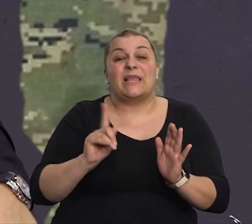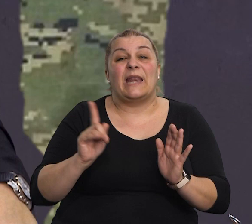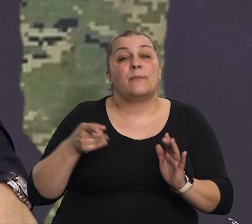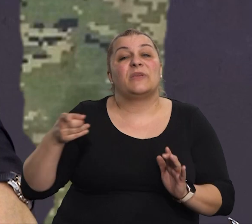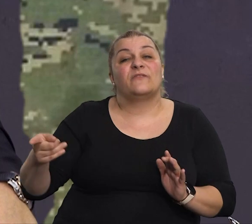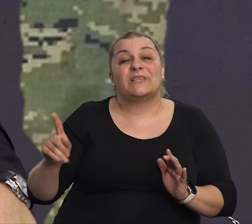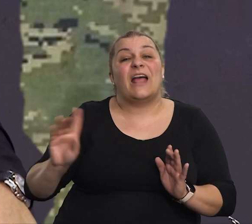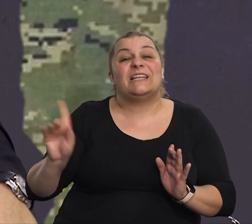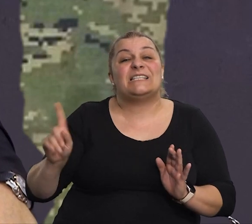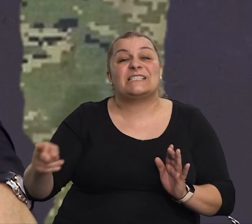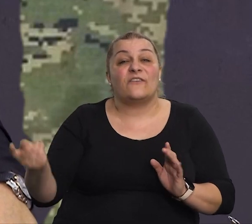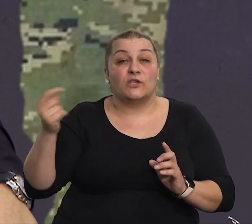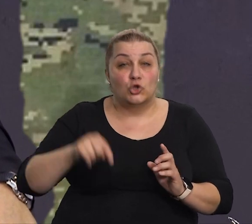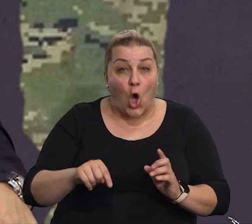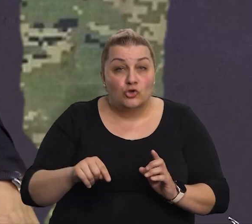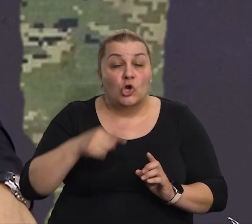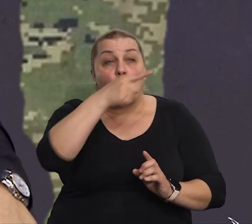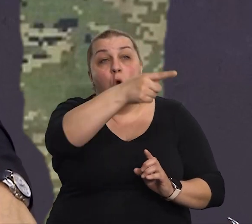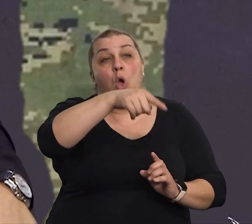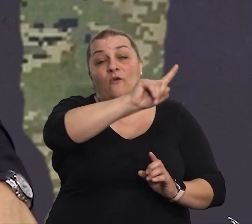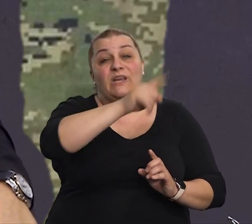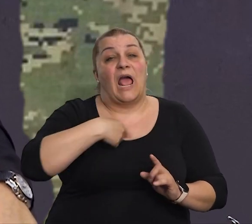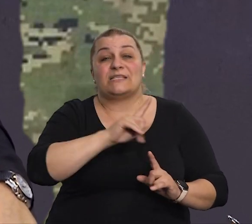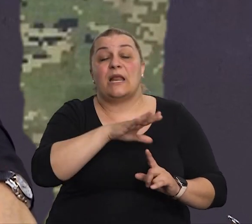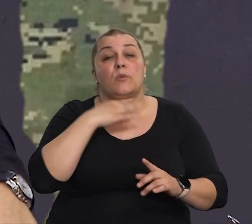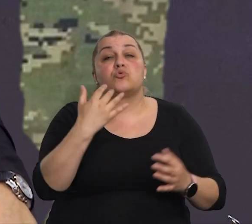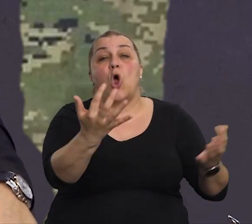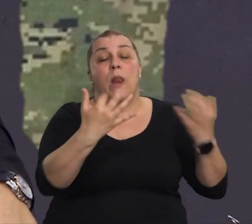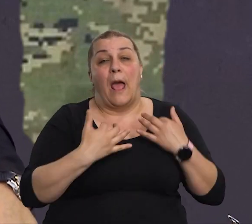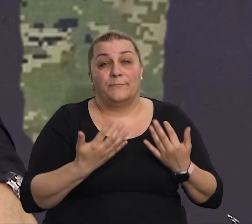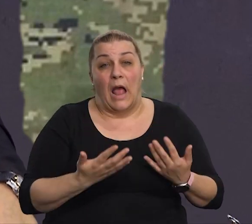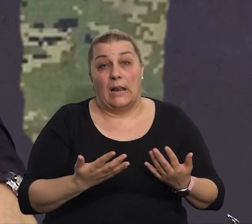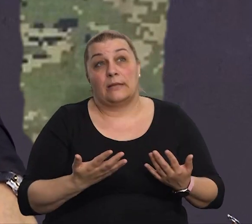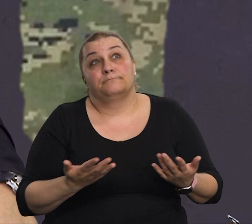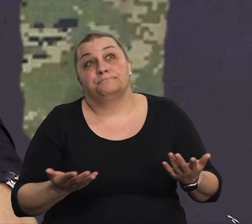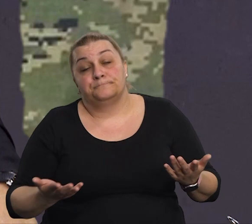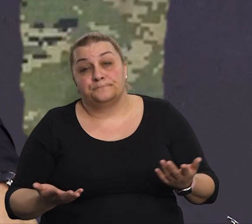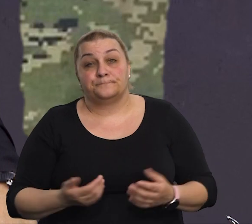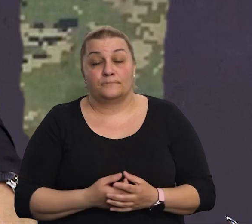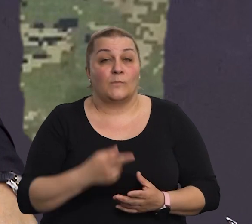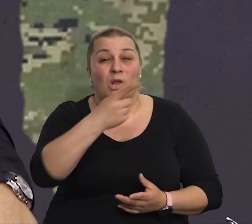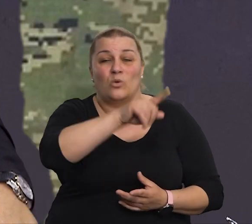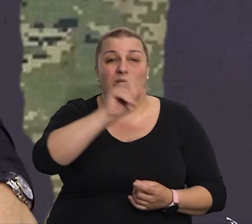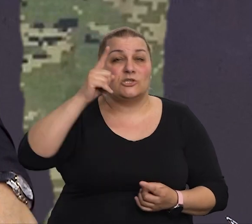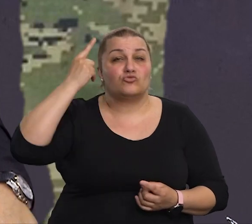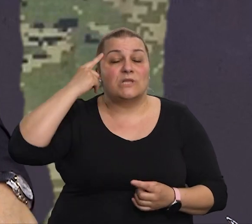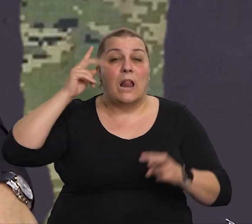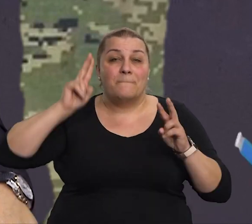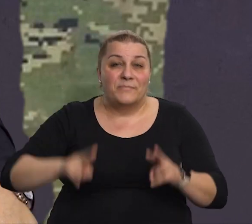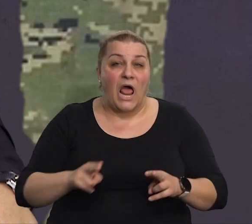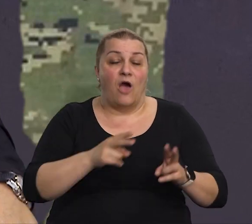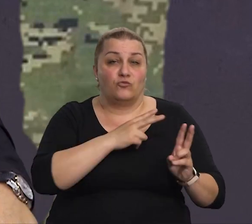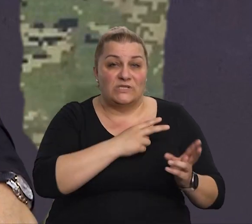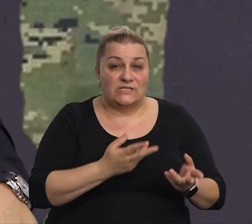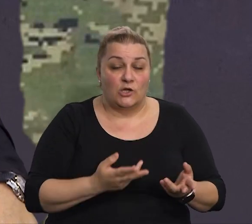gdje tada, ali, oni ipak nisu znali pravo istinu, mi smo, evo, i to je prošlo tako da...